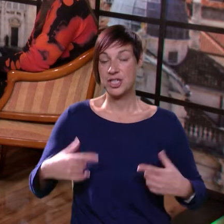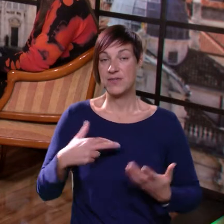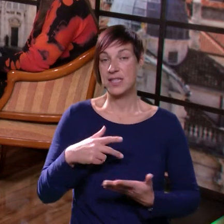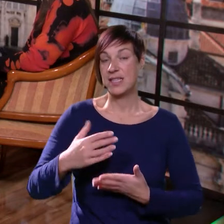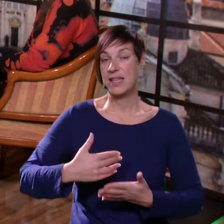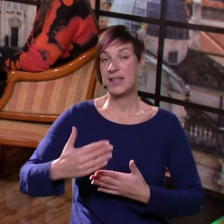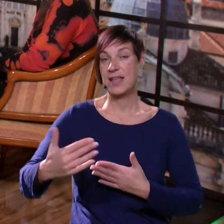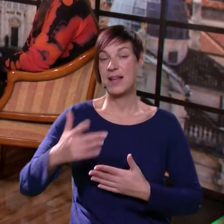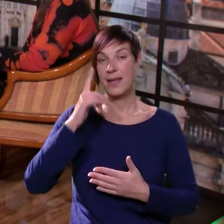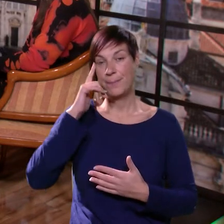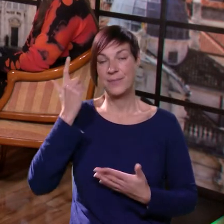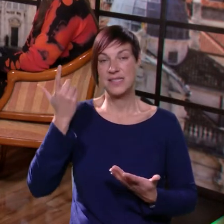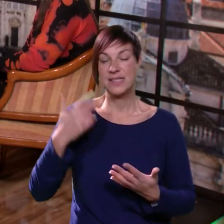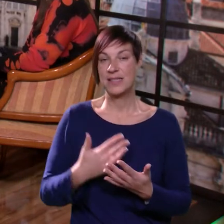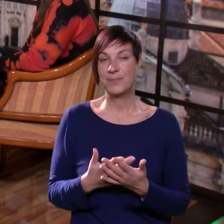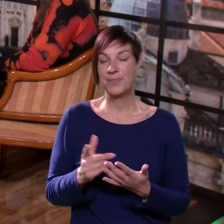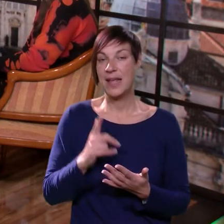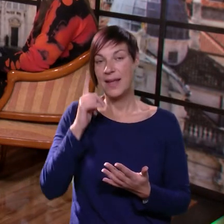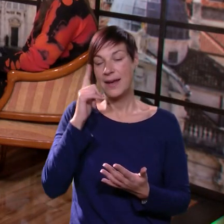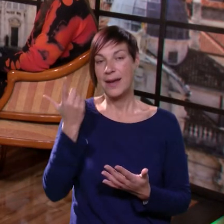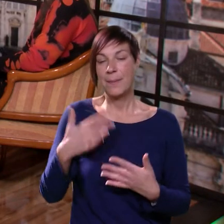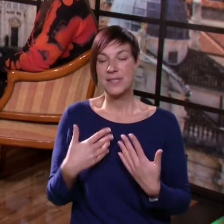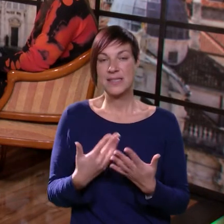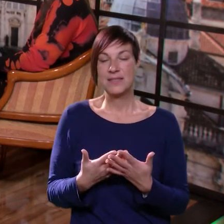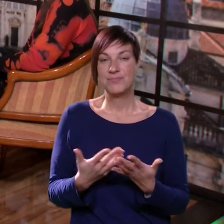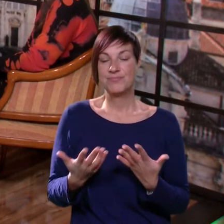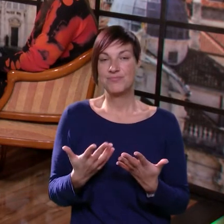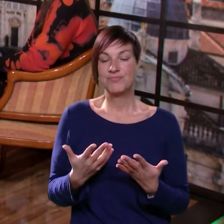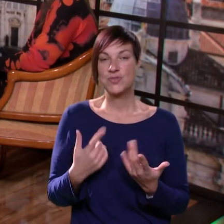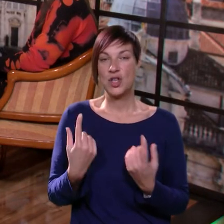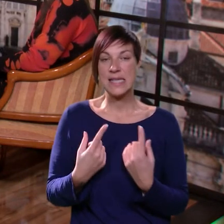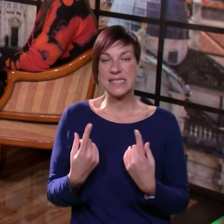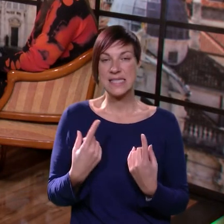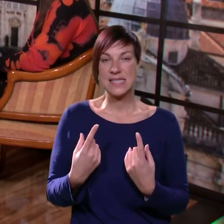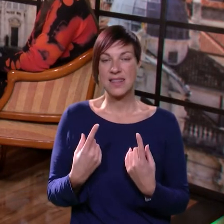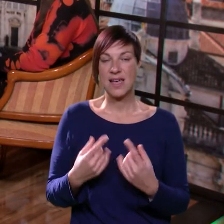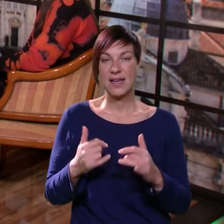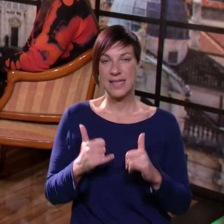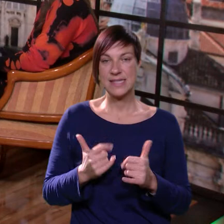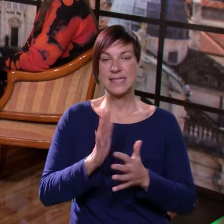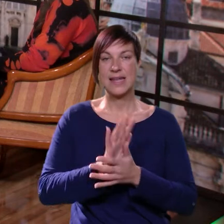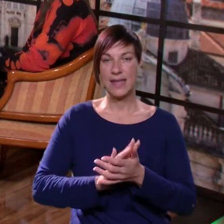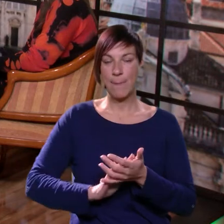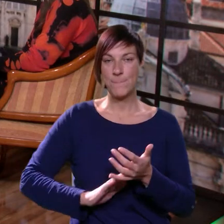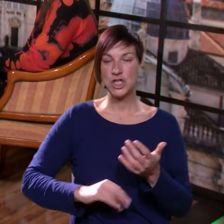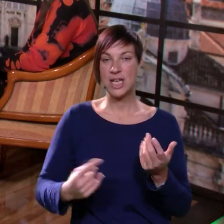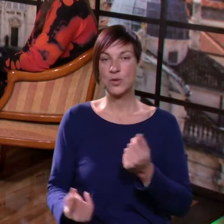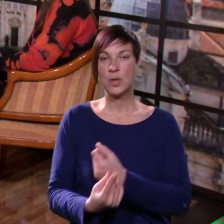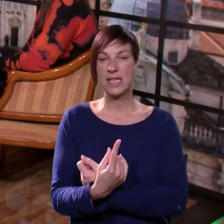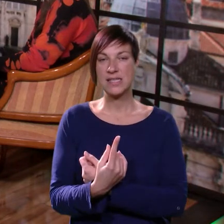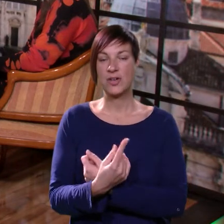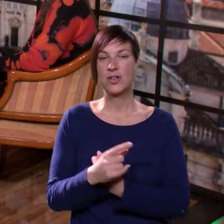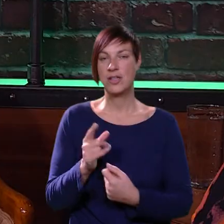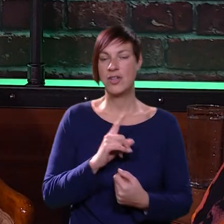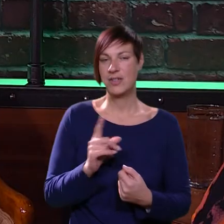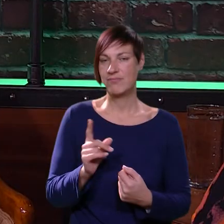život ide dalje. Mislim, ne mislim da je to nešto, to je baš stanje. Sad, na početku, kad se to tek